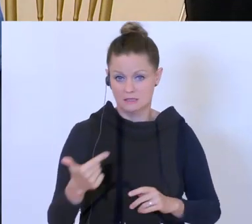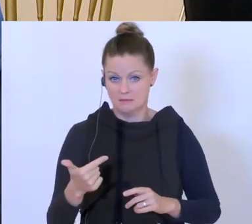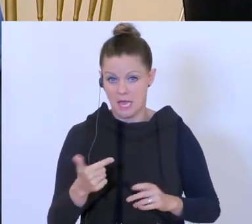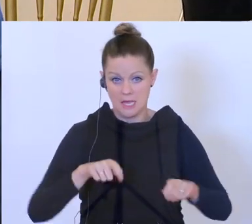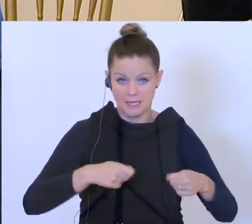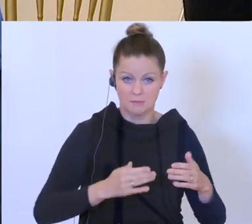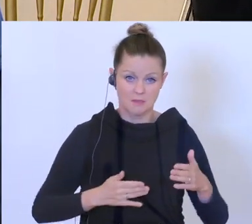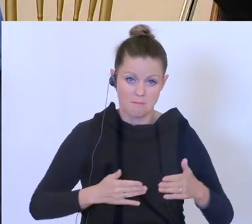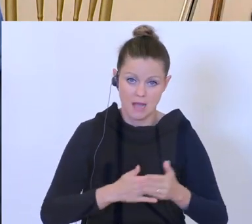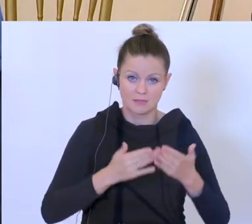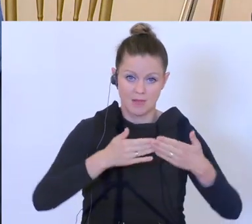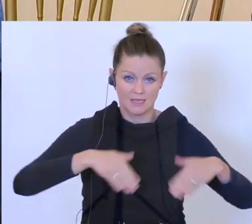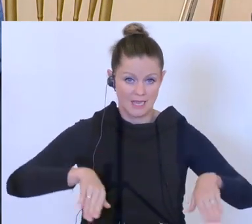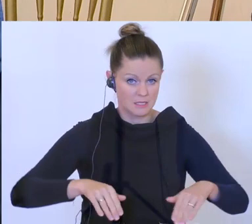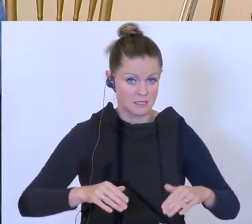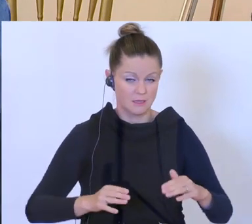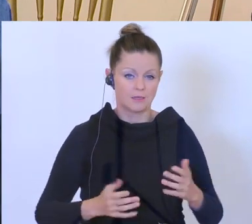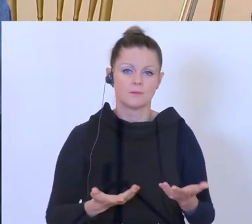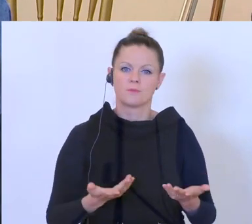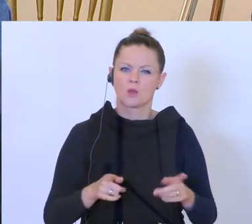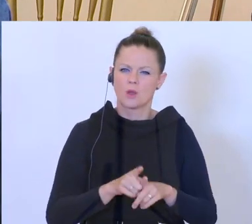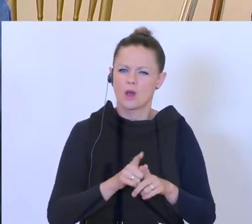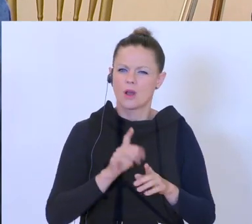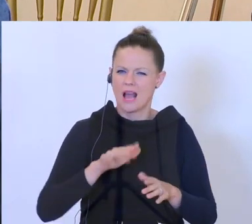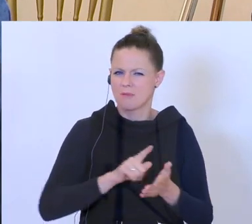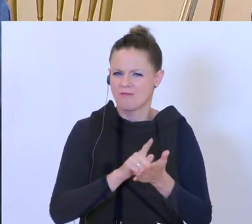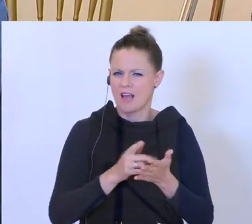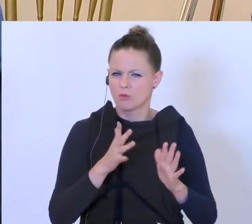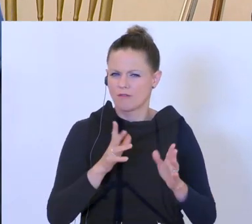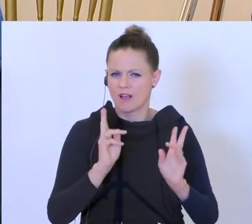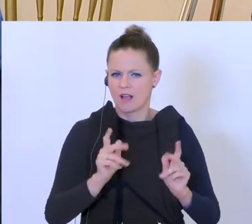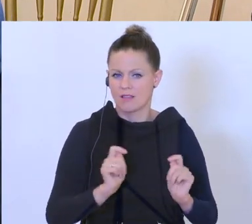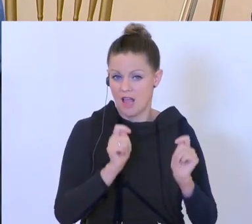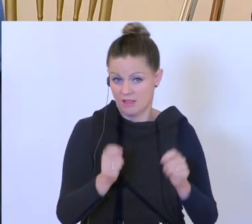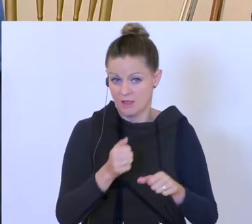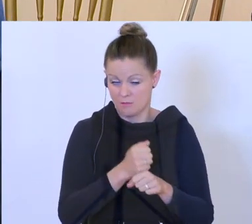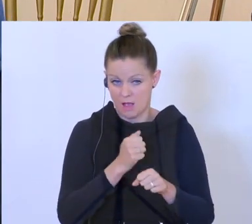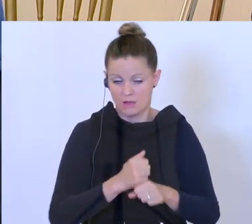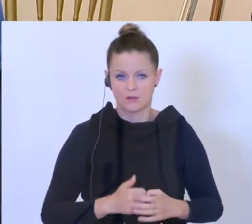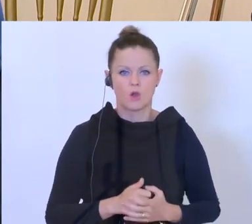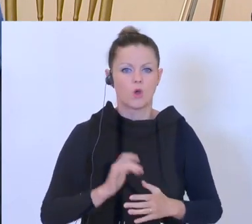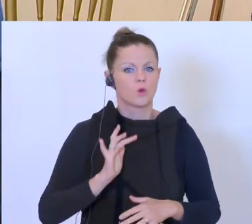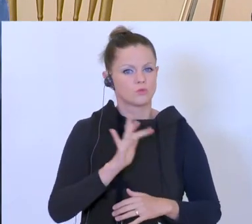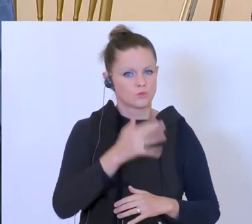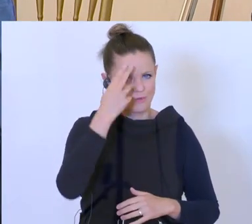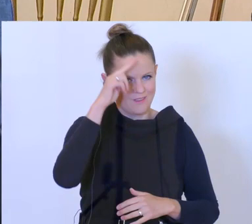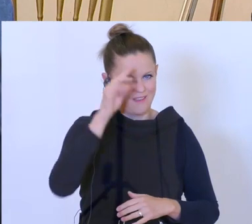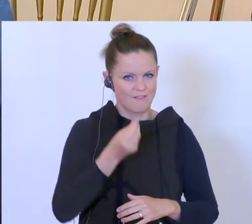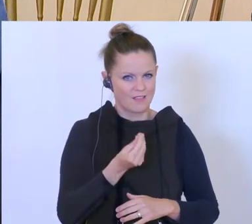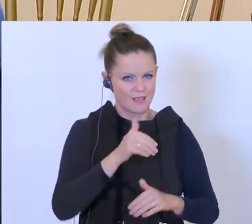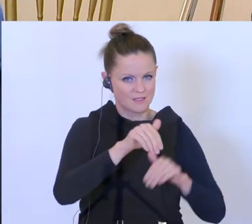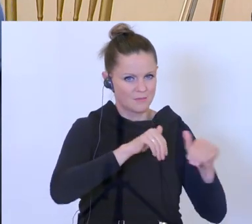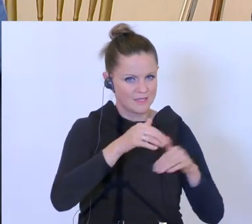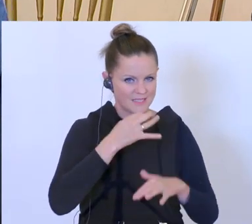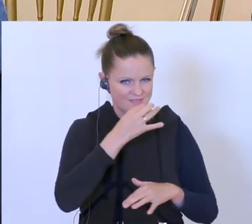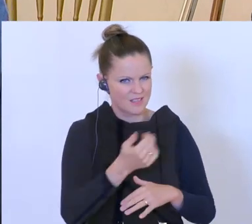Obergrenzen geben? Und wann, glauben Sie, wird man die ersten Anträge stellen können dazu? Und eine Frage an den Finanzminister. Es ist auch schon angeklungen.